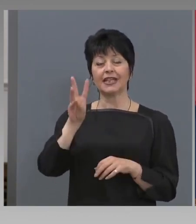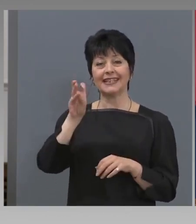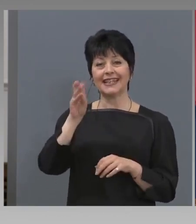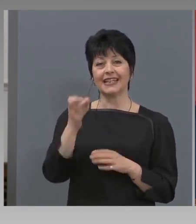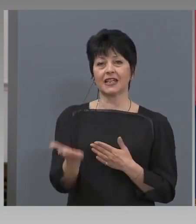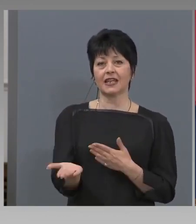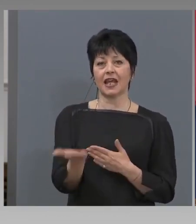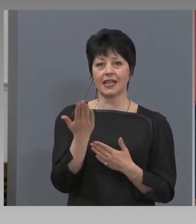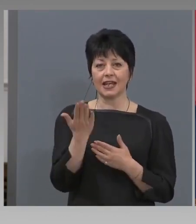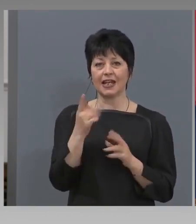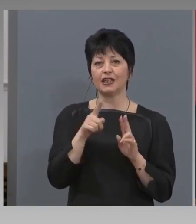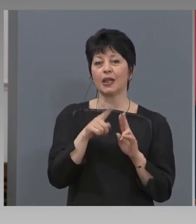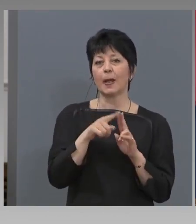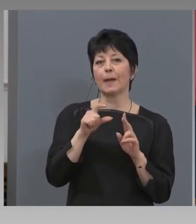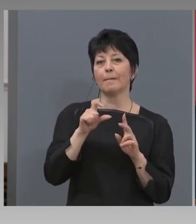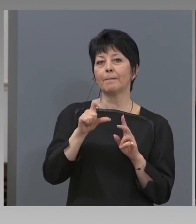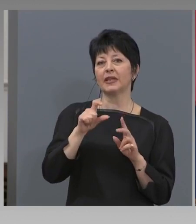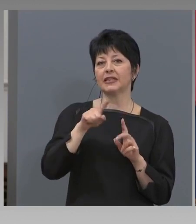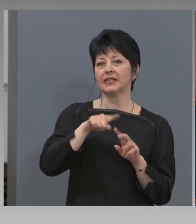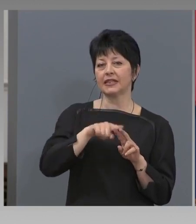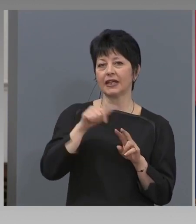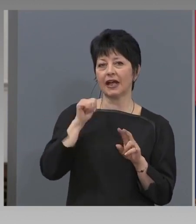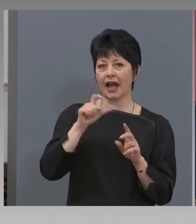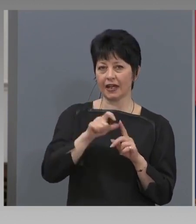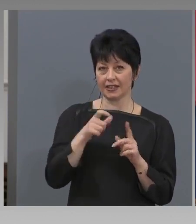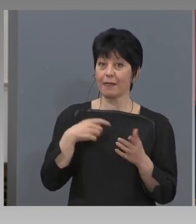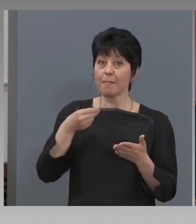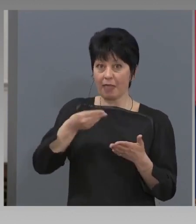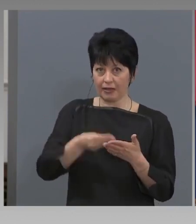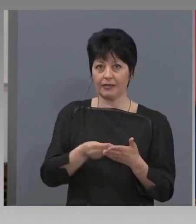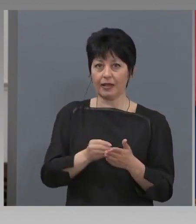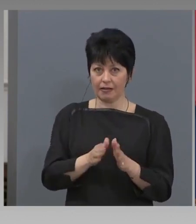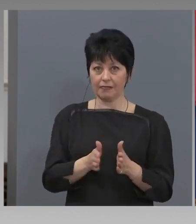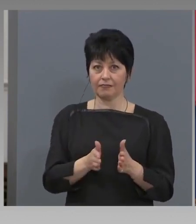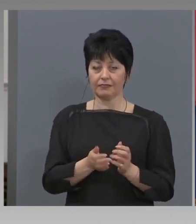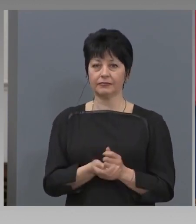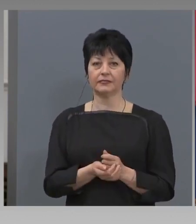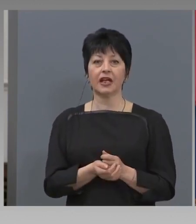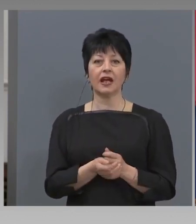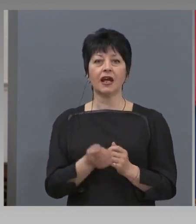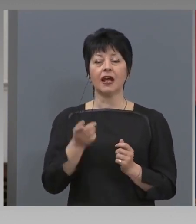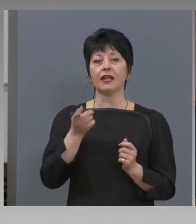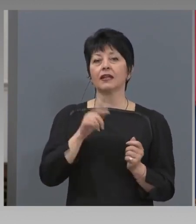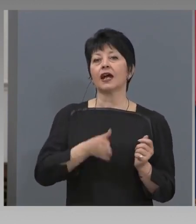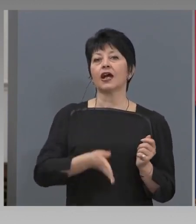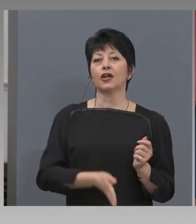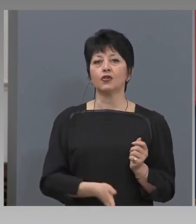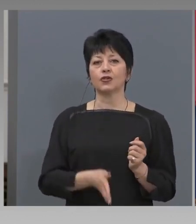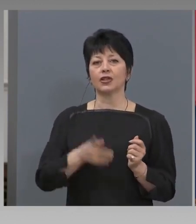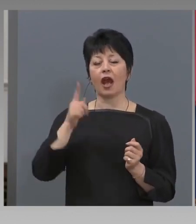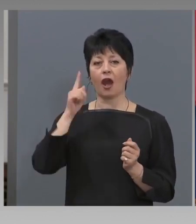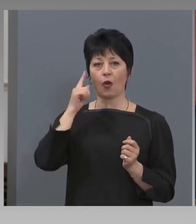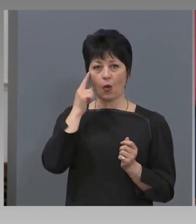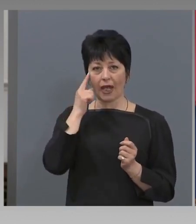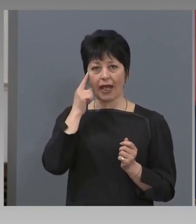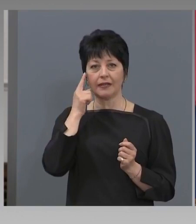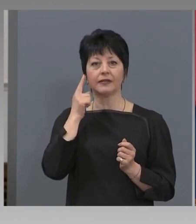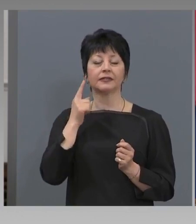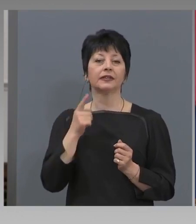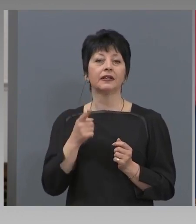ПСР-а, сме платили по-точно на Южна Корея, защото казват, че там